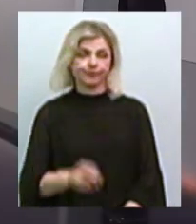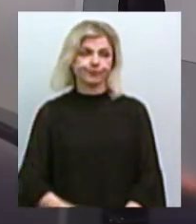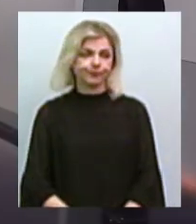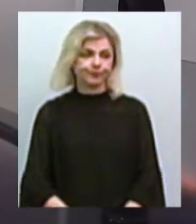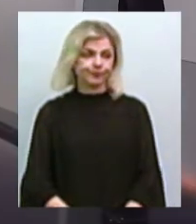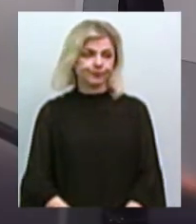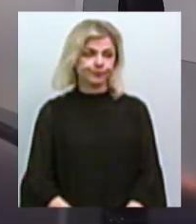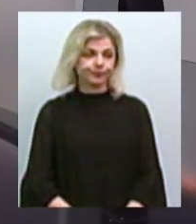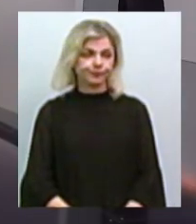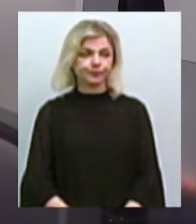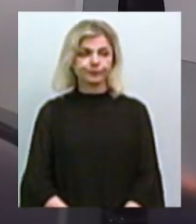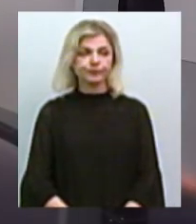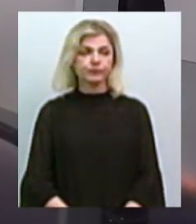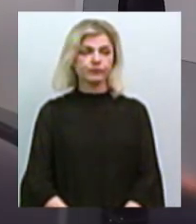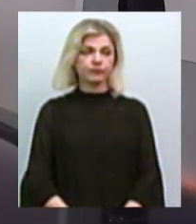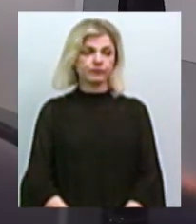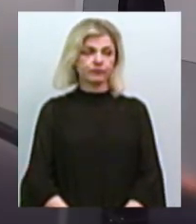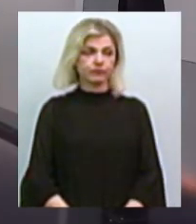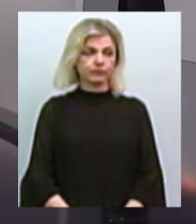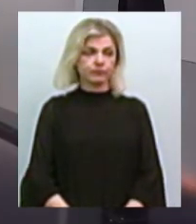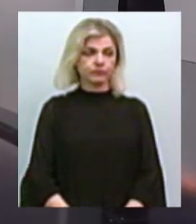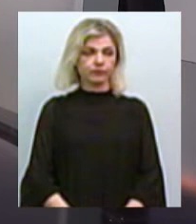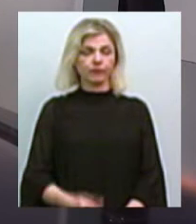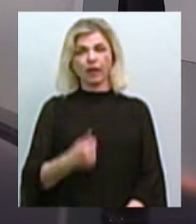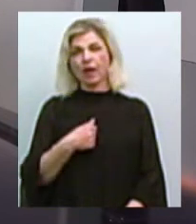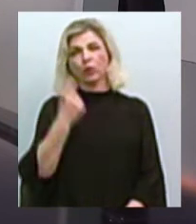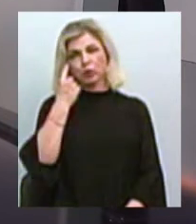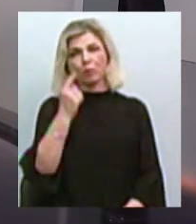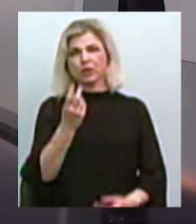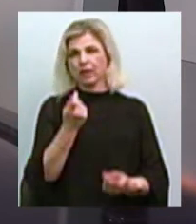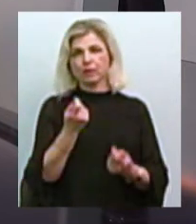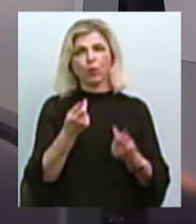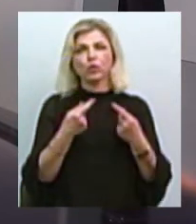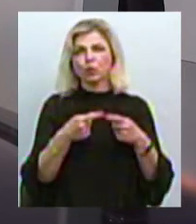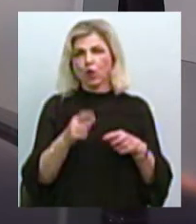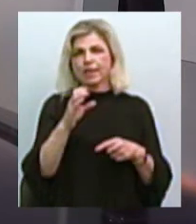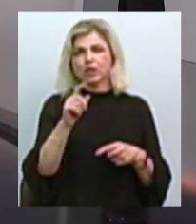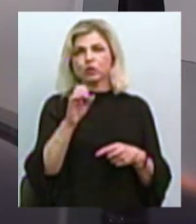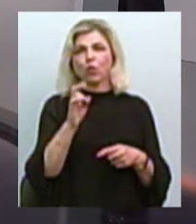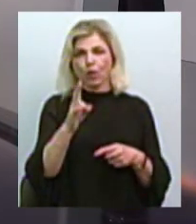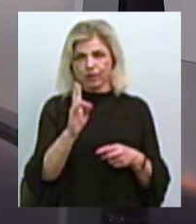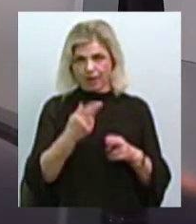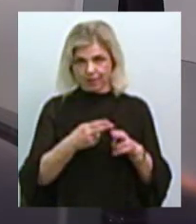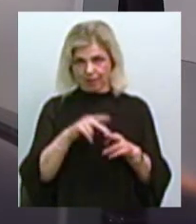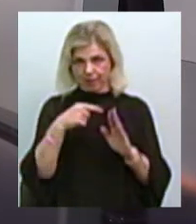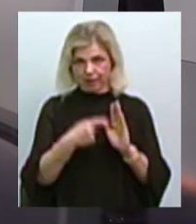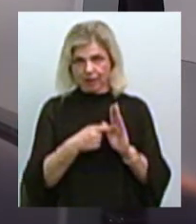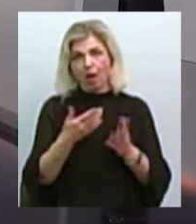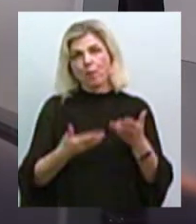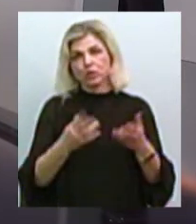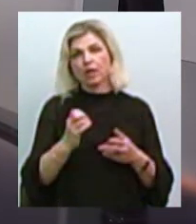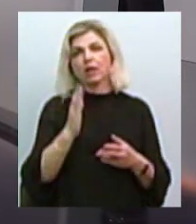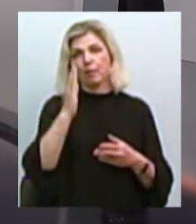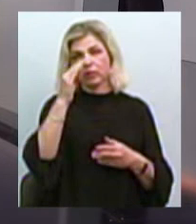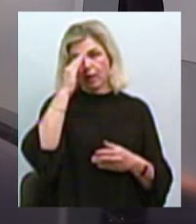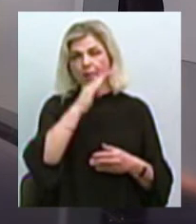Я думаю, що не дуже до сезону це стосується до цього, але ж, можливо, на майбутнє батькам буде